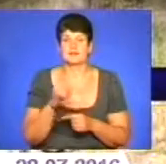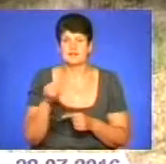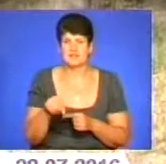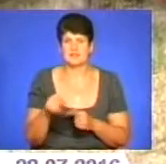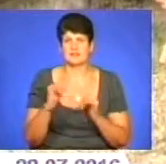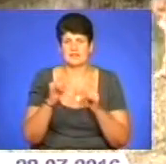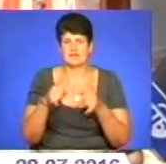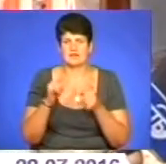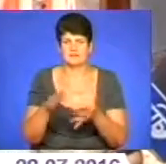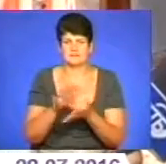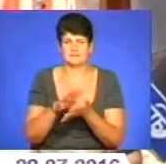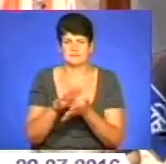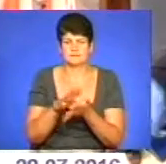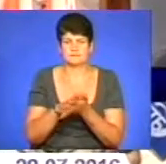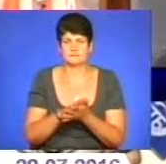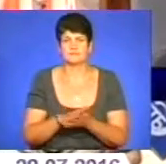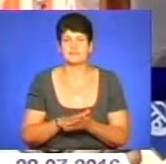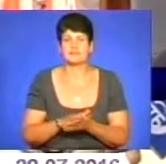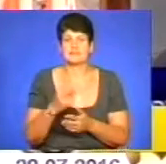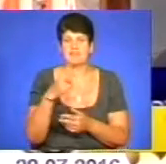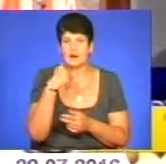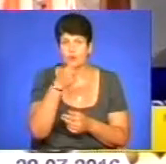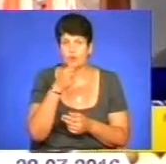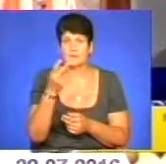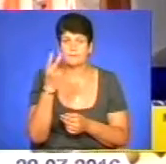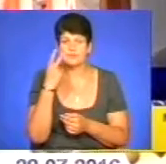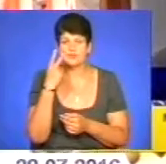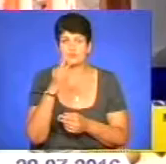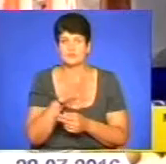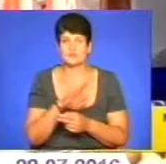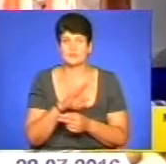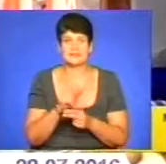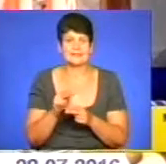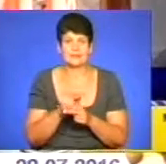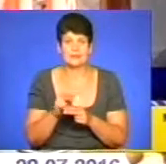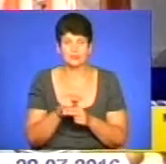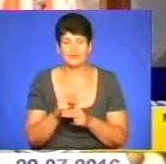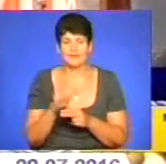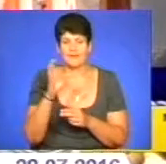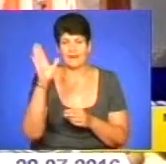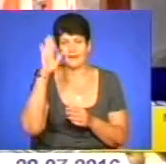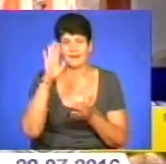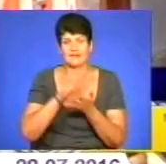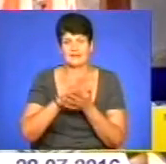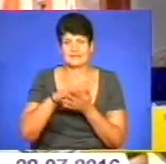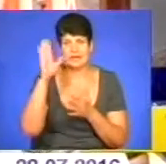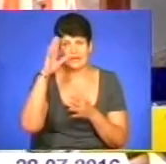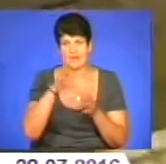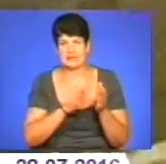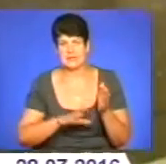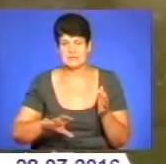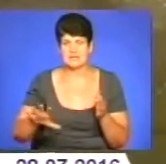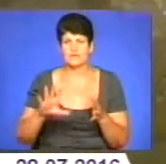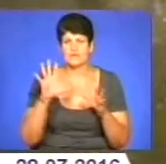виливаються нечистоти. Вже практично два роки постійно несправності з каналізацією. Я живу на першому поверсі, все, що несправне в підвалі,